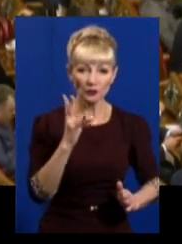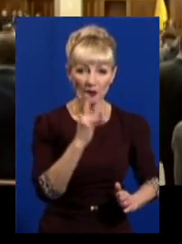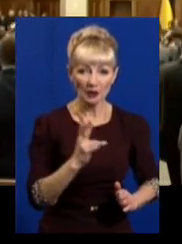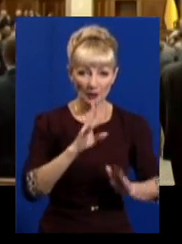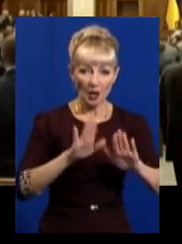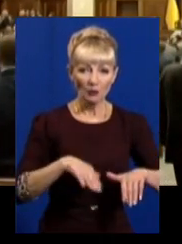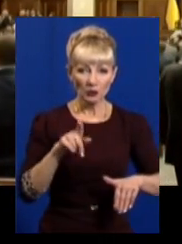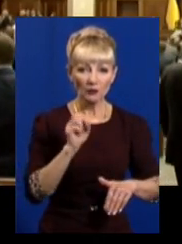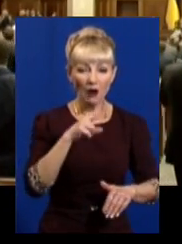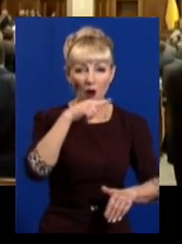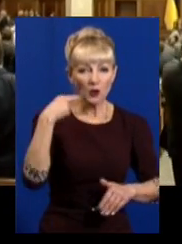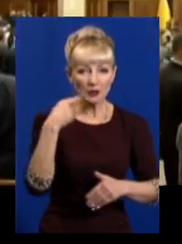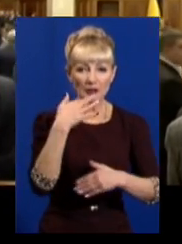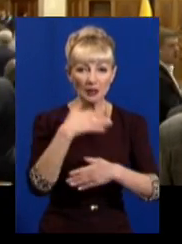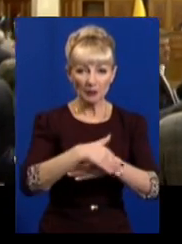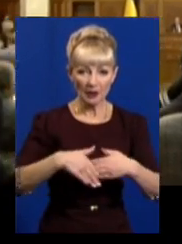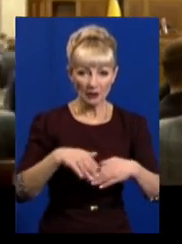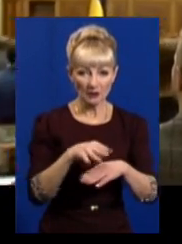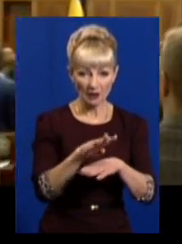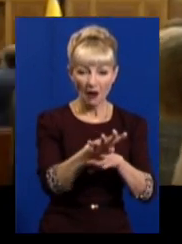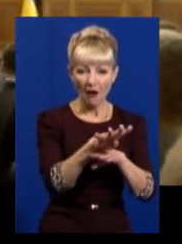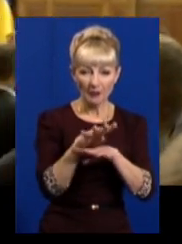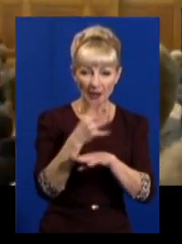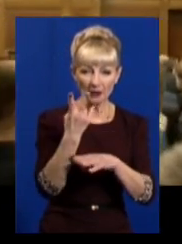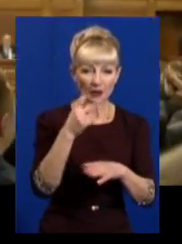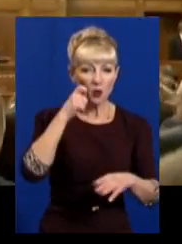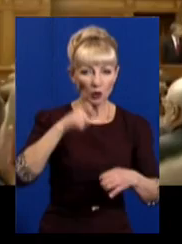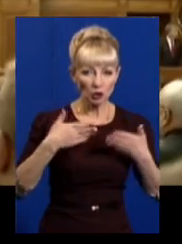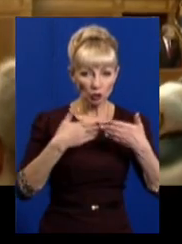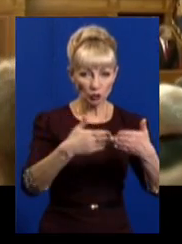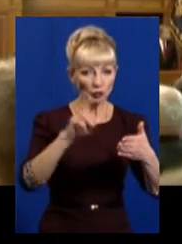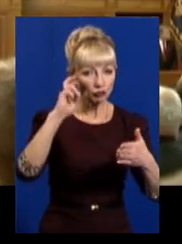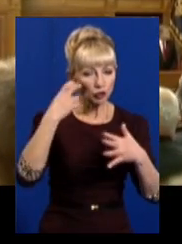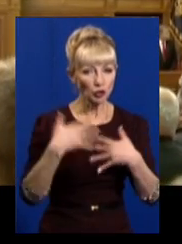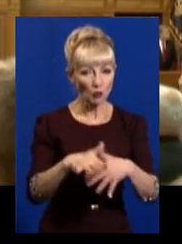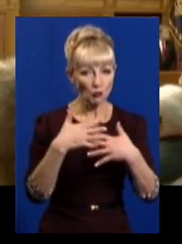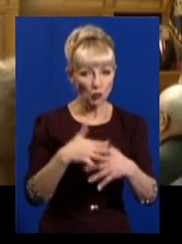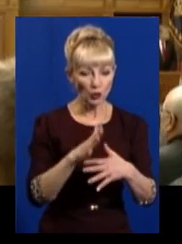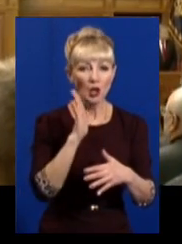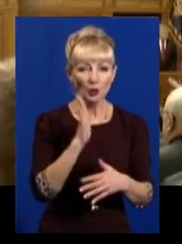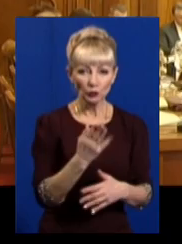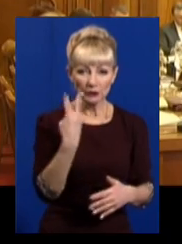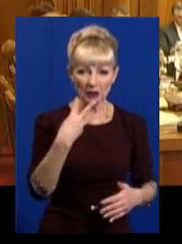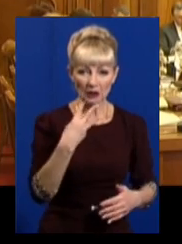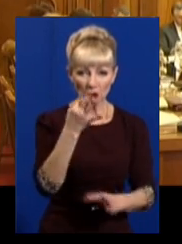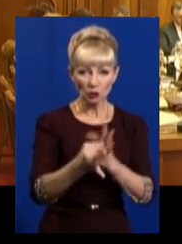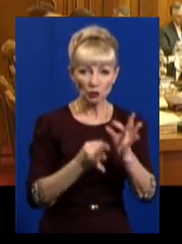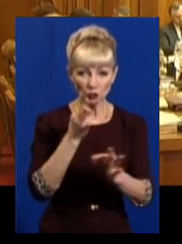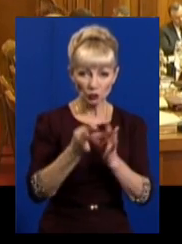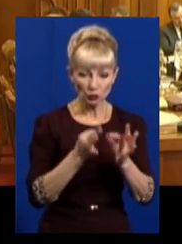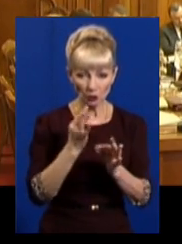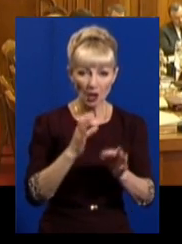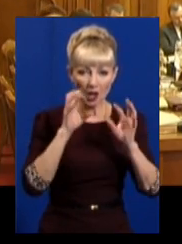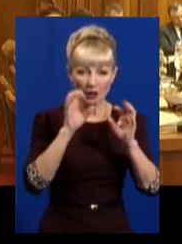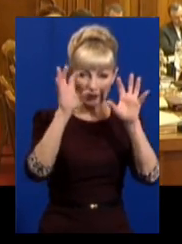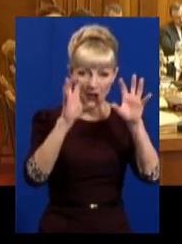після того, як російські прикордонники обстріляли три українські судна у Чорному морі. Діятиме він 30 днів. Закон про правовий режим